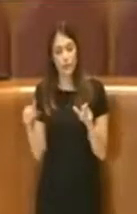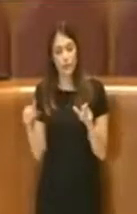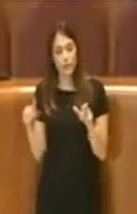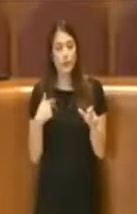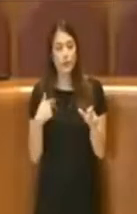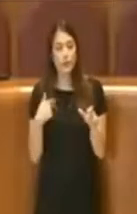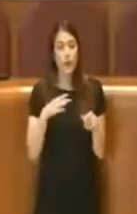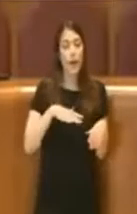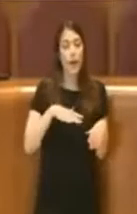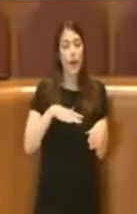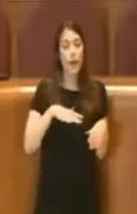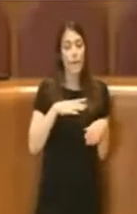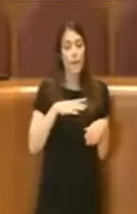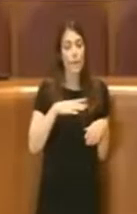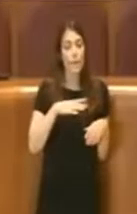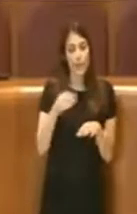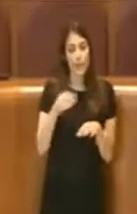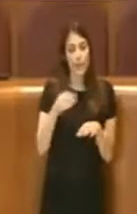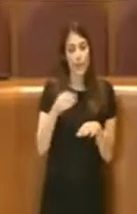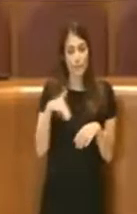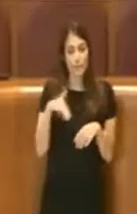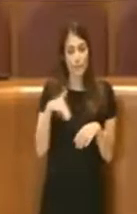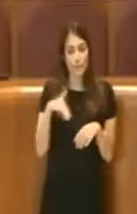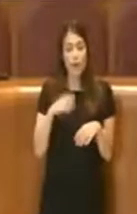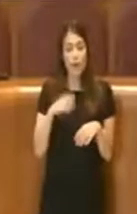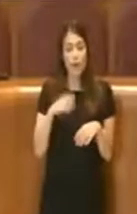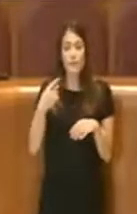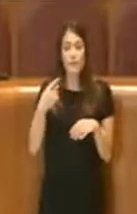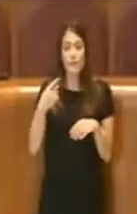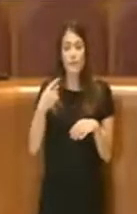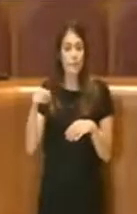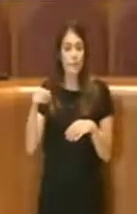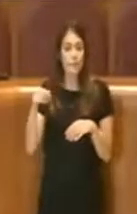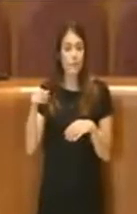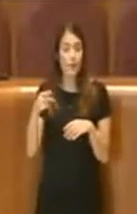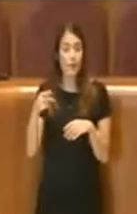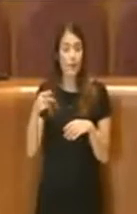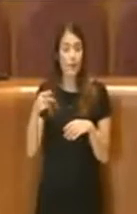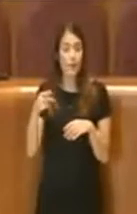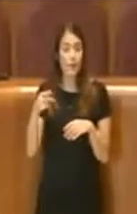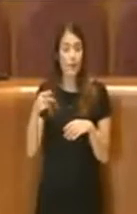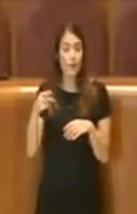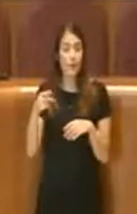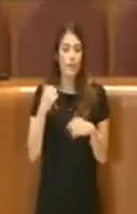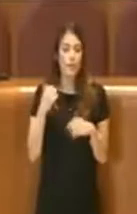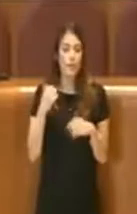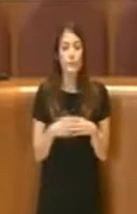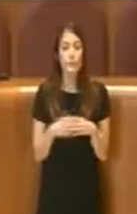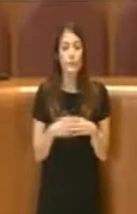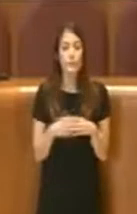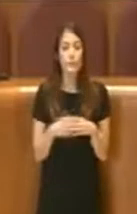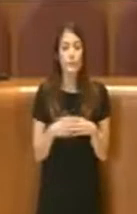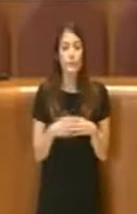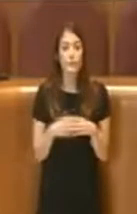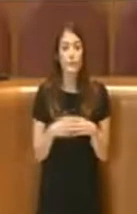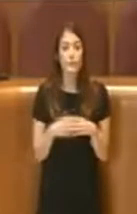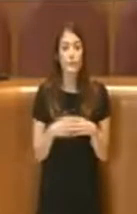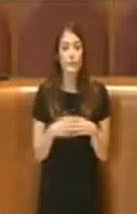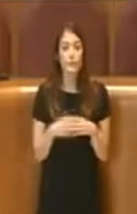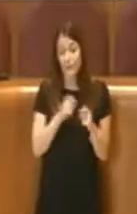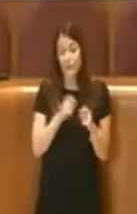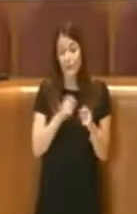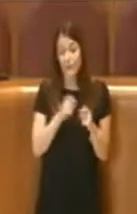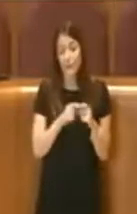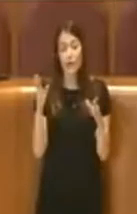Montagnola, invece, vittime, sempre militari e civili. A seguito dell'occupazione tedesca, la